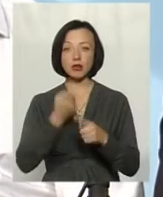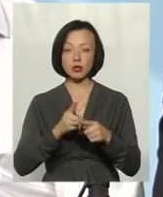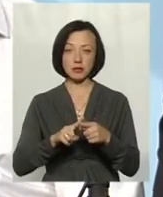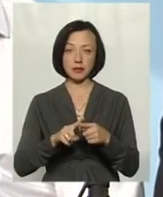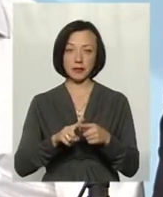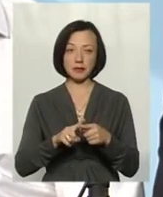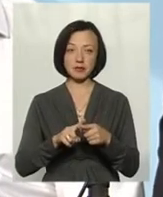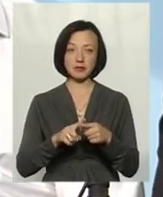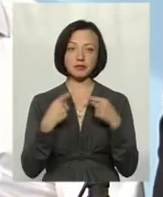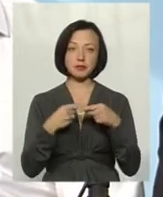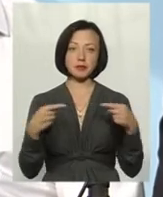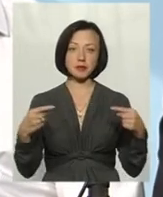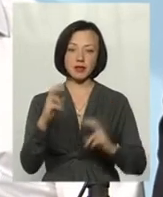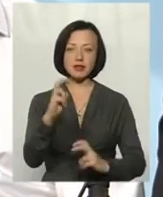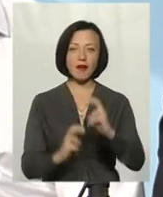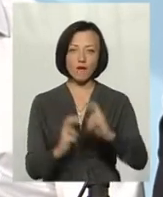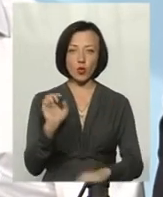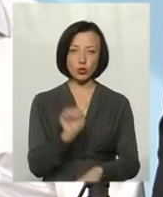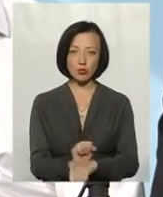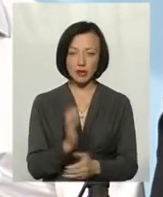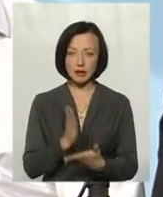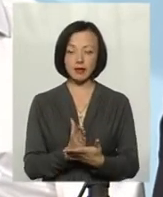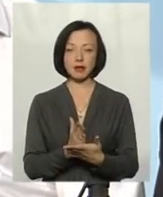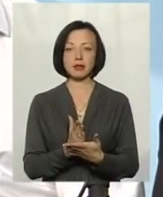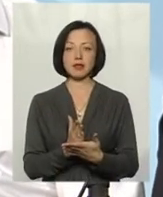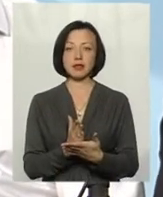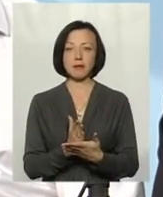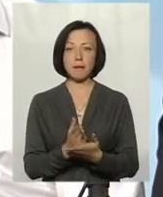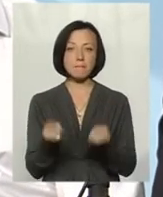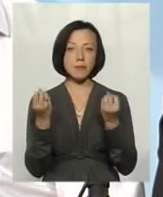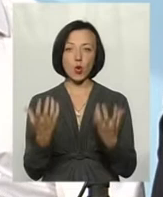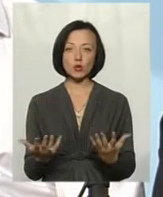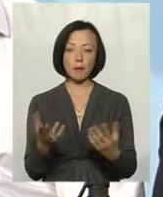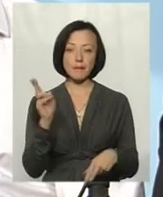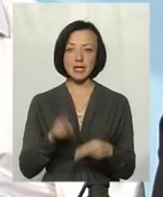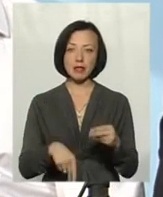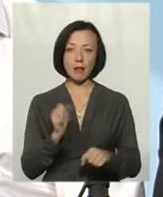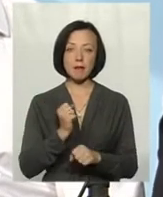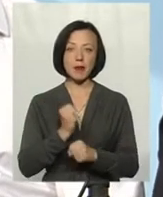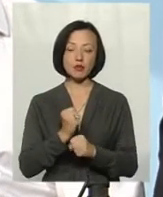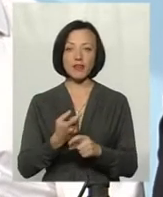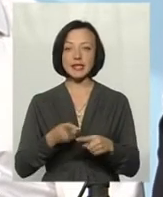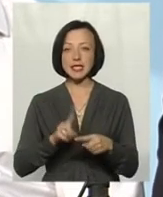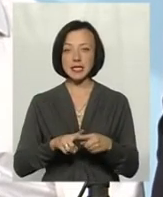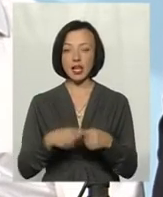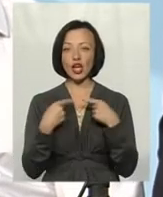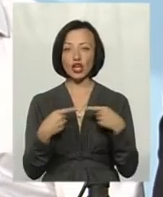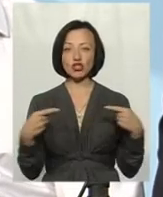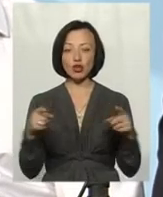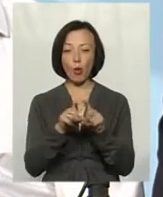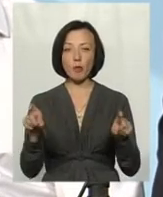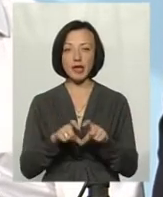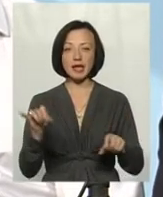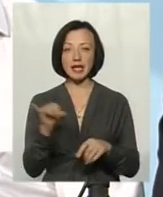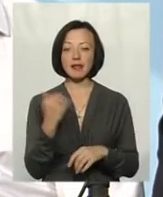і різного роду заводи, які зупинилися, які просто перестали працювати. Це інші об'єкти.